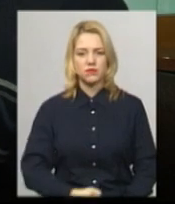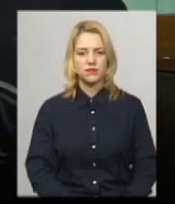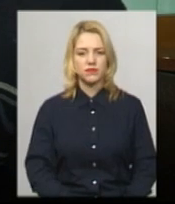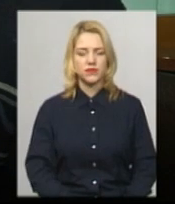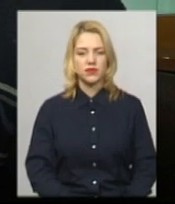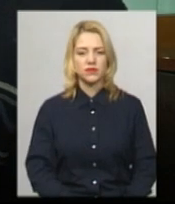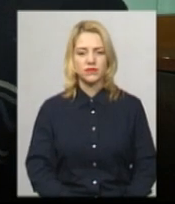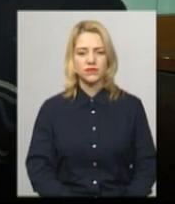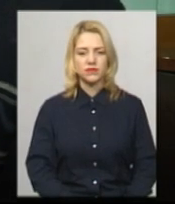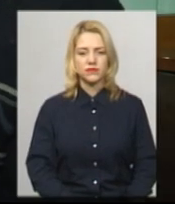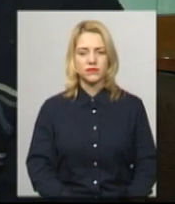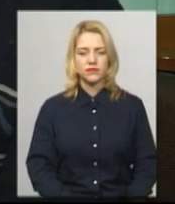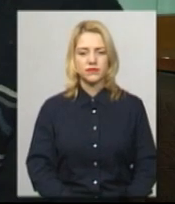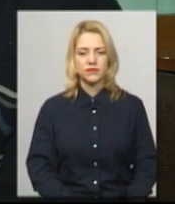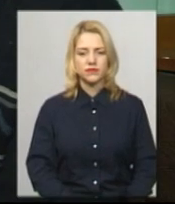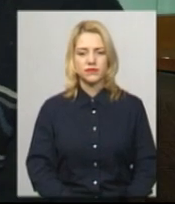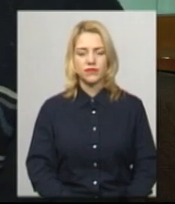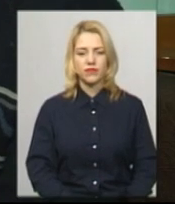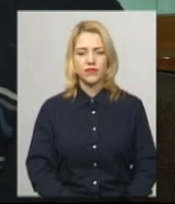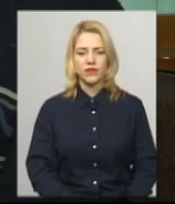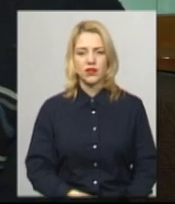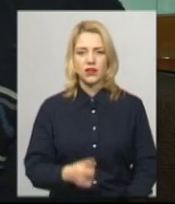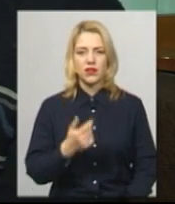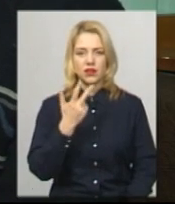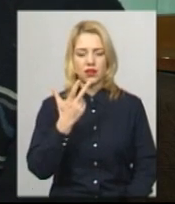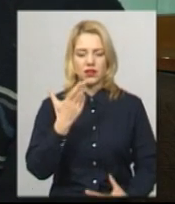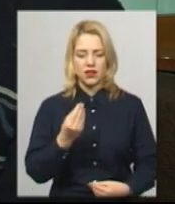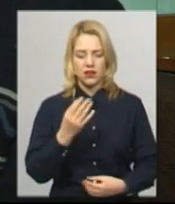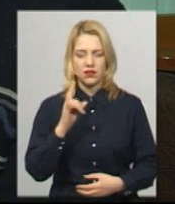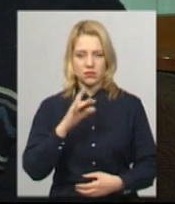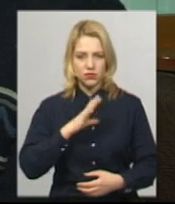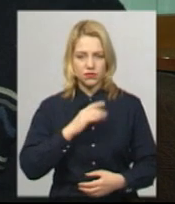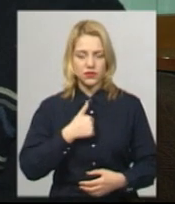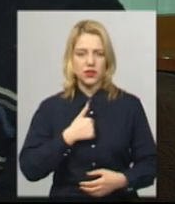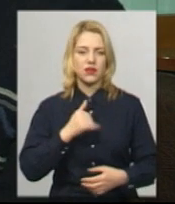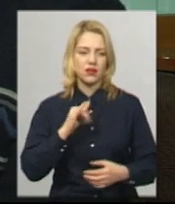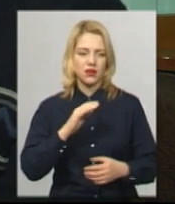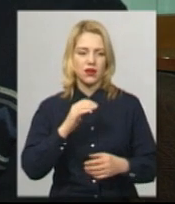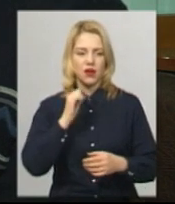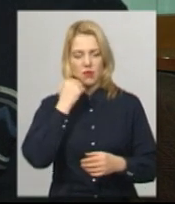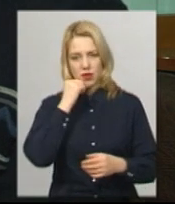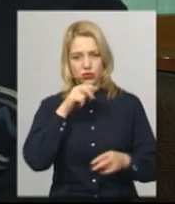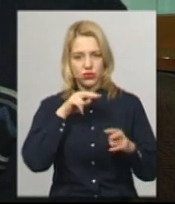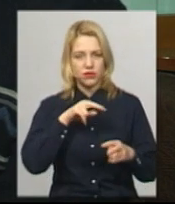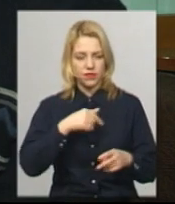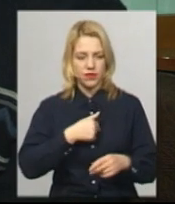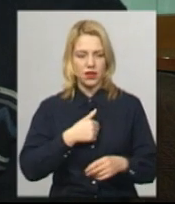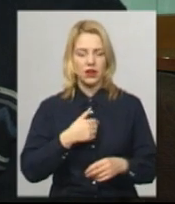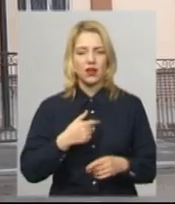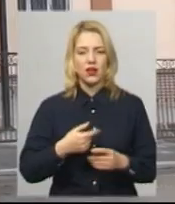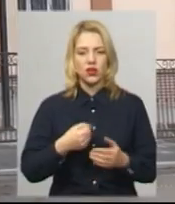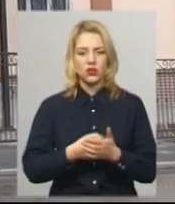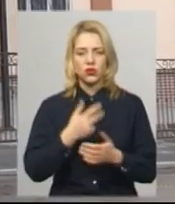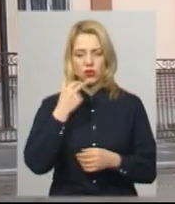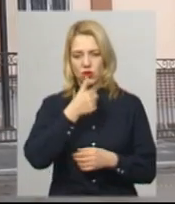І з трьох днів мене бабуся вигляділа. Поки мої батьки були тут мені до трьох